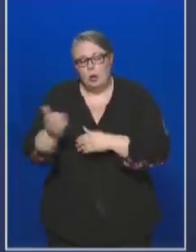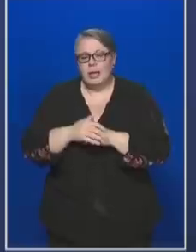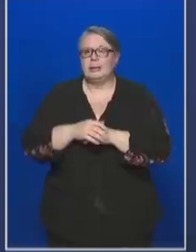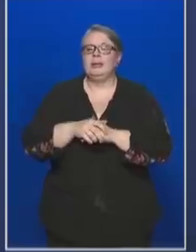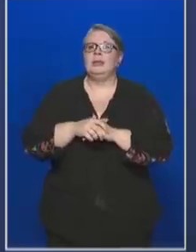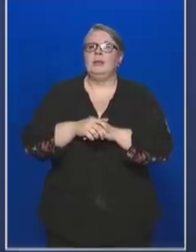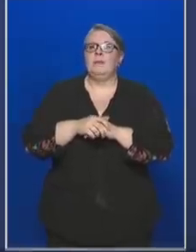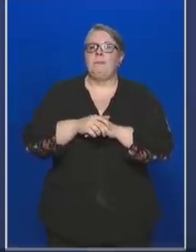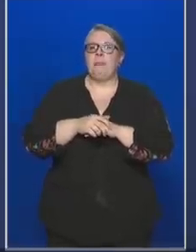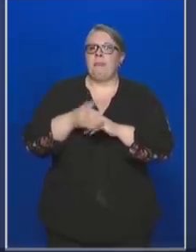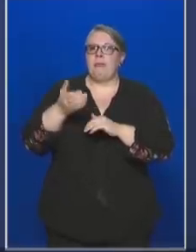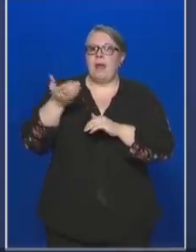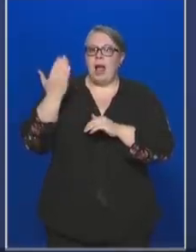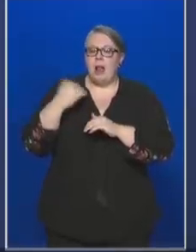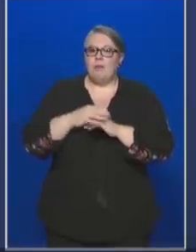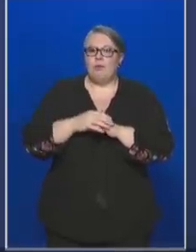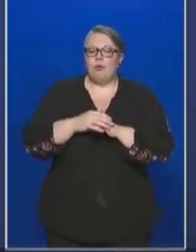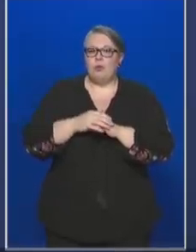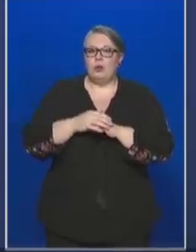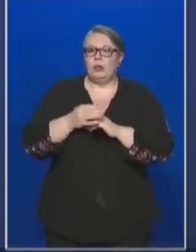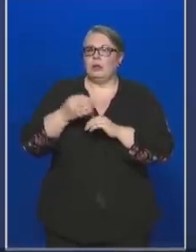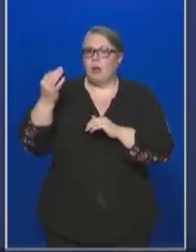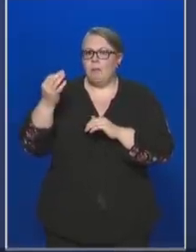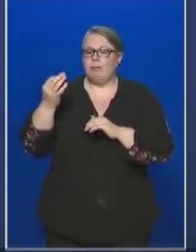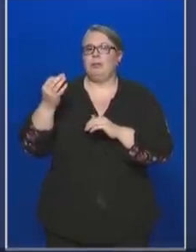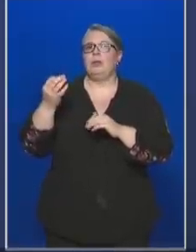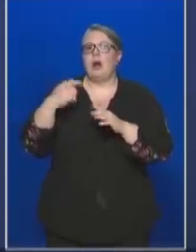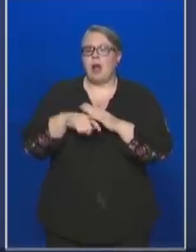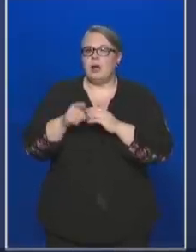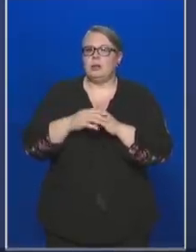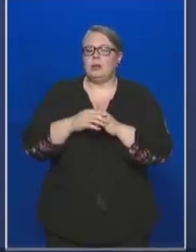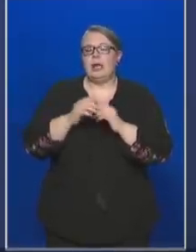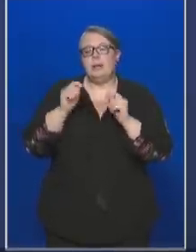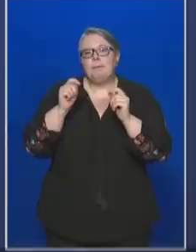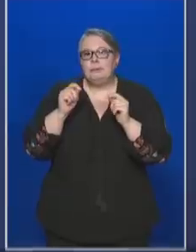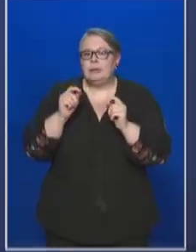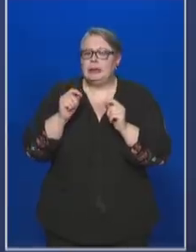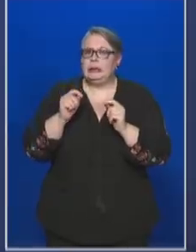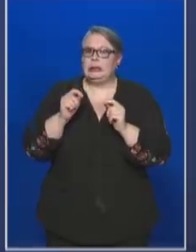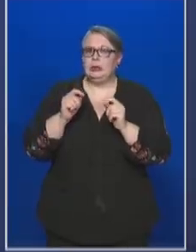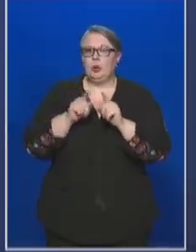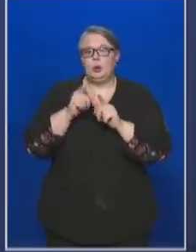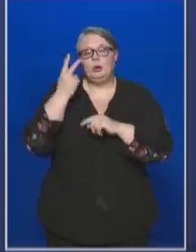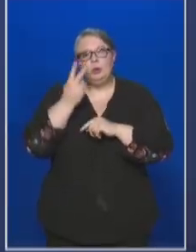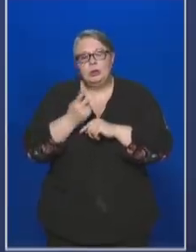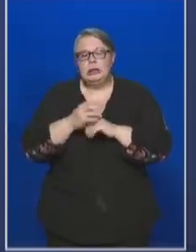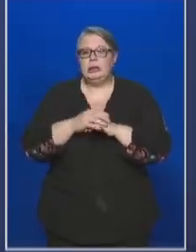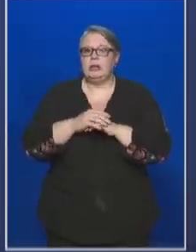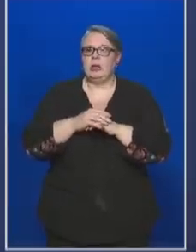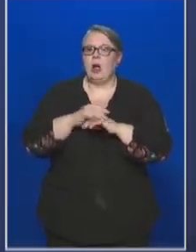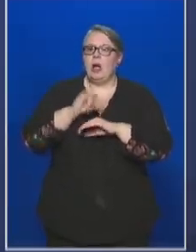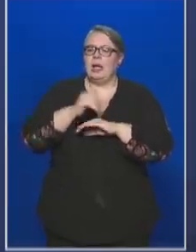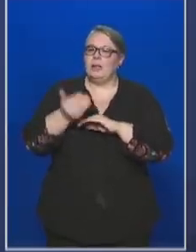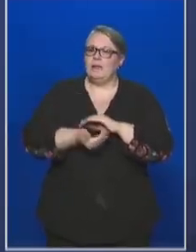Az elmúlt napokban egy kicsit úgy tűnik, hogy a